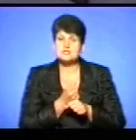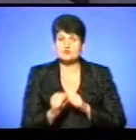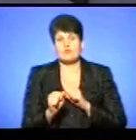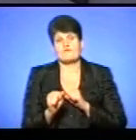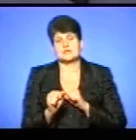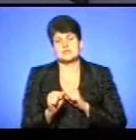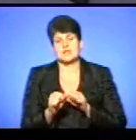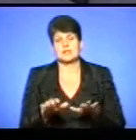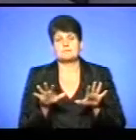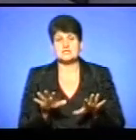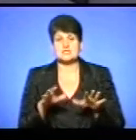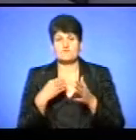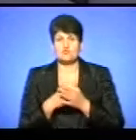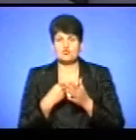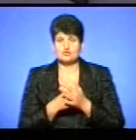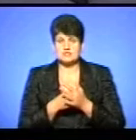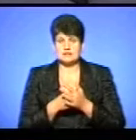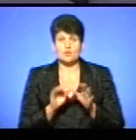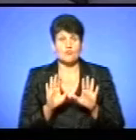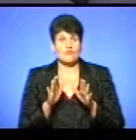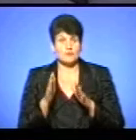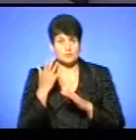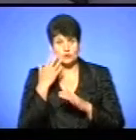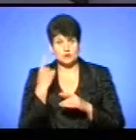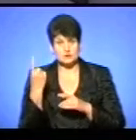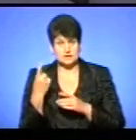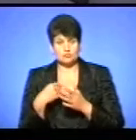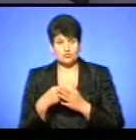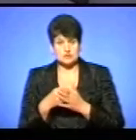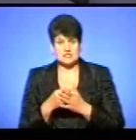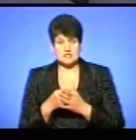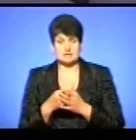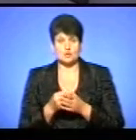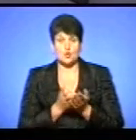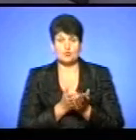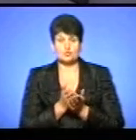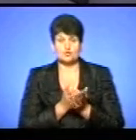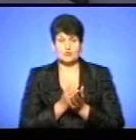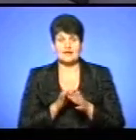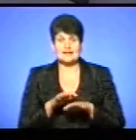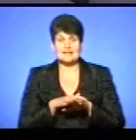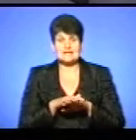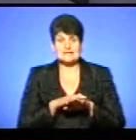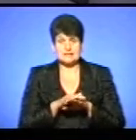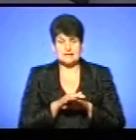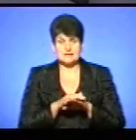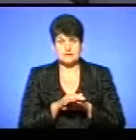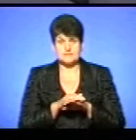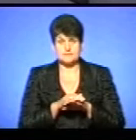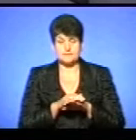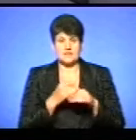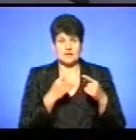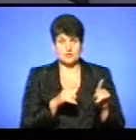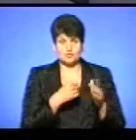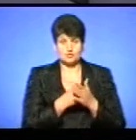місцеві бюджети випадку, коли один бюджет обслуговує населення, які б мали лягати на плечі іншого